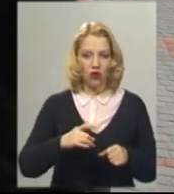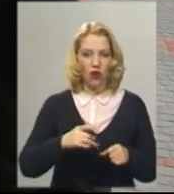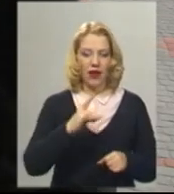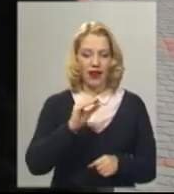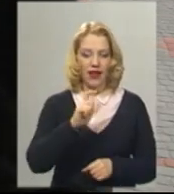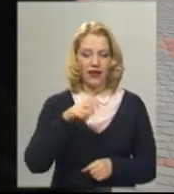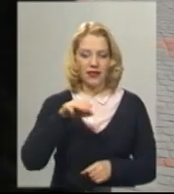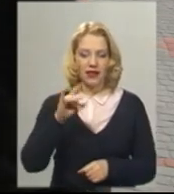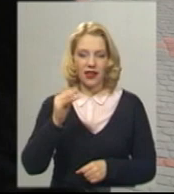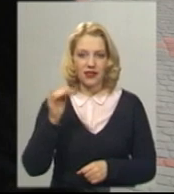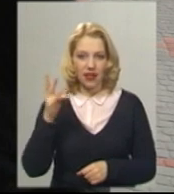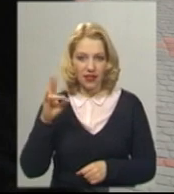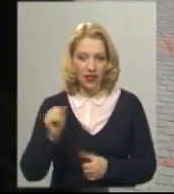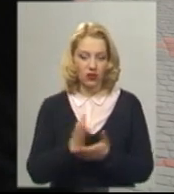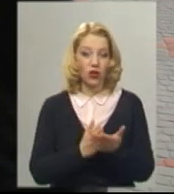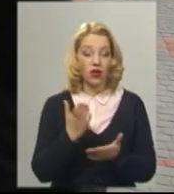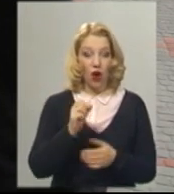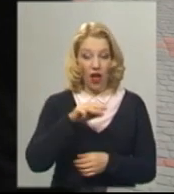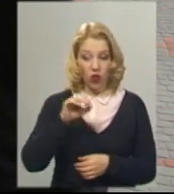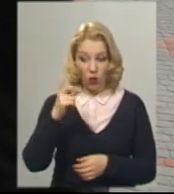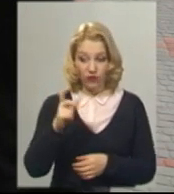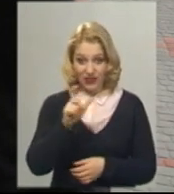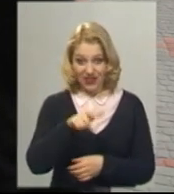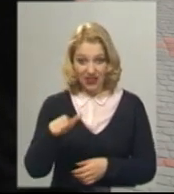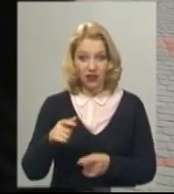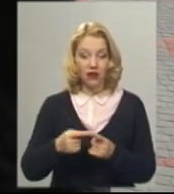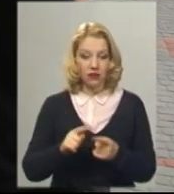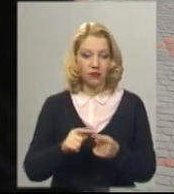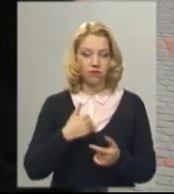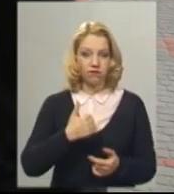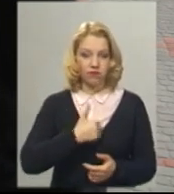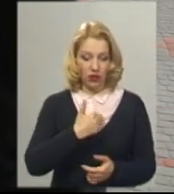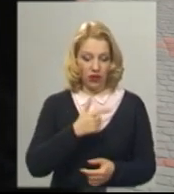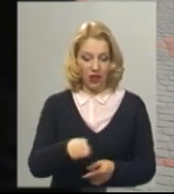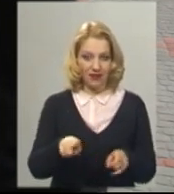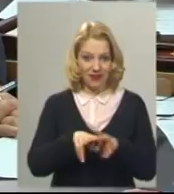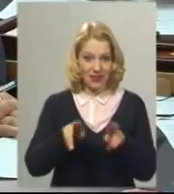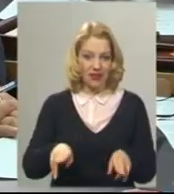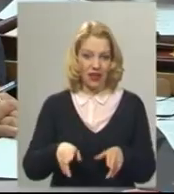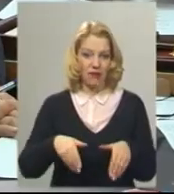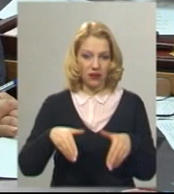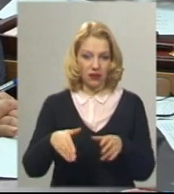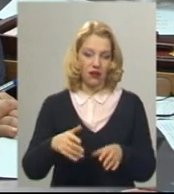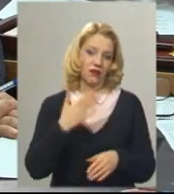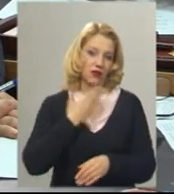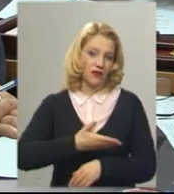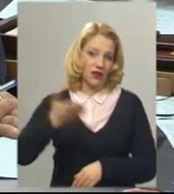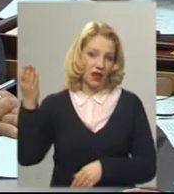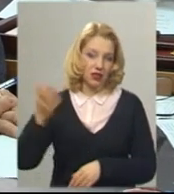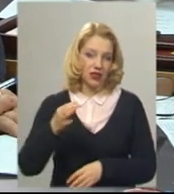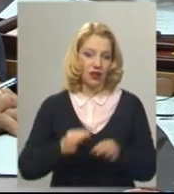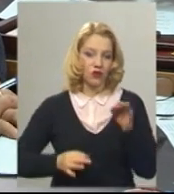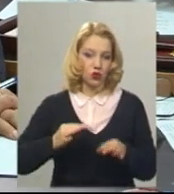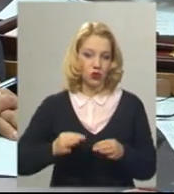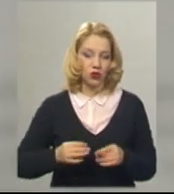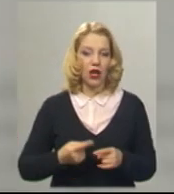атовці претендують на ці самі ділянки, оті, що раніше їм було надано, нехай звертаються до суду. Одна з нових власниць земельних